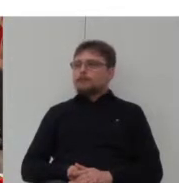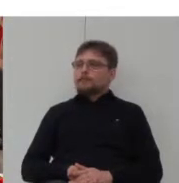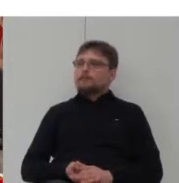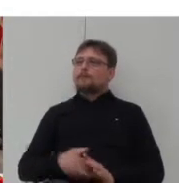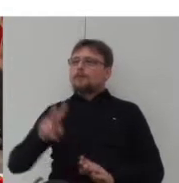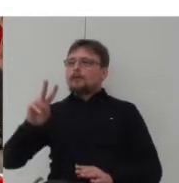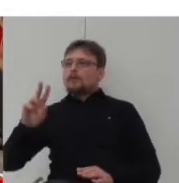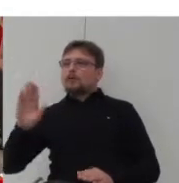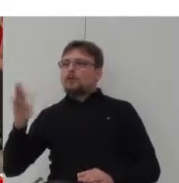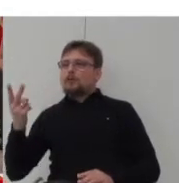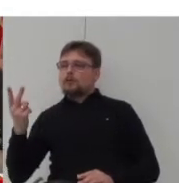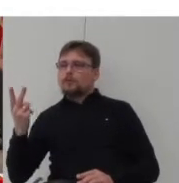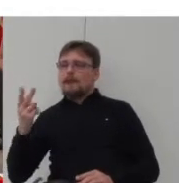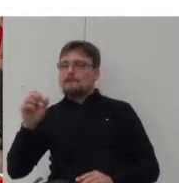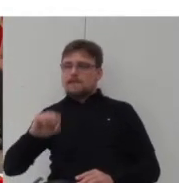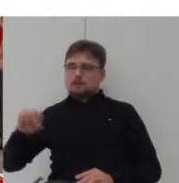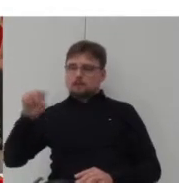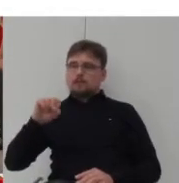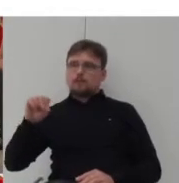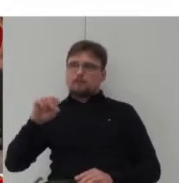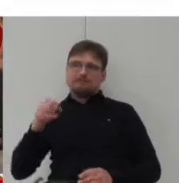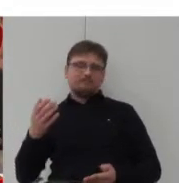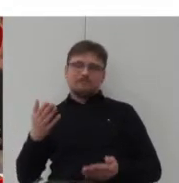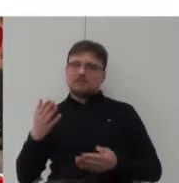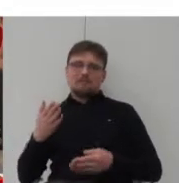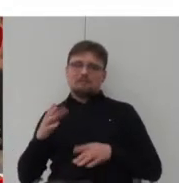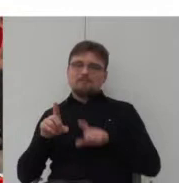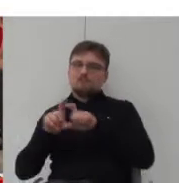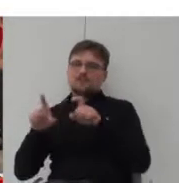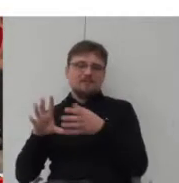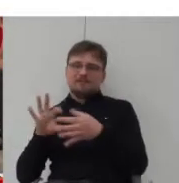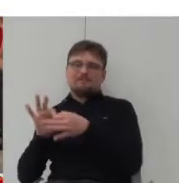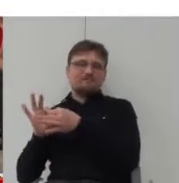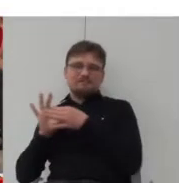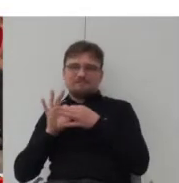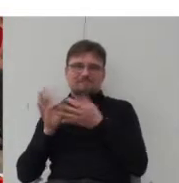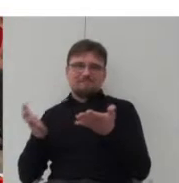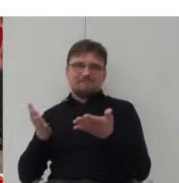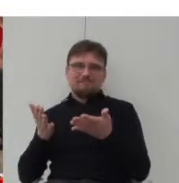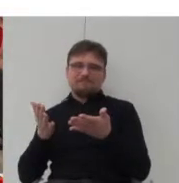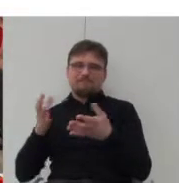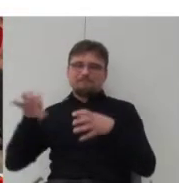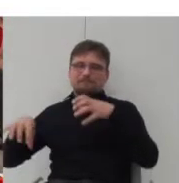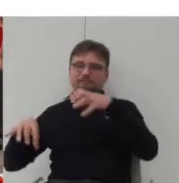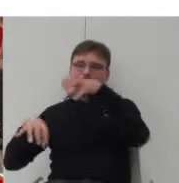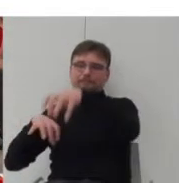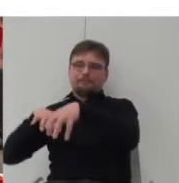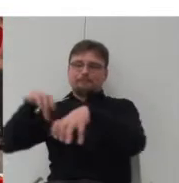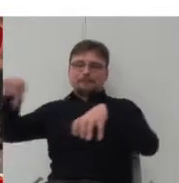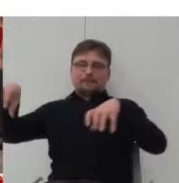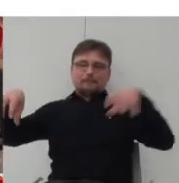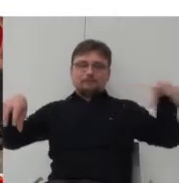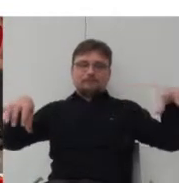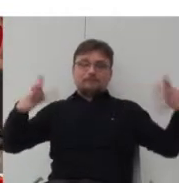tak naprawdę budynki nie tworzą w żaden sposób miejskości. Są po prostu wolno z tym obiektami w